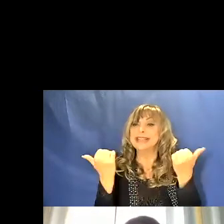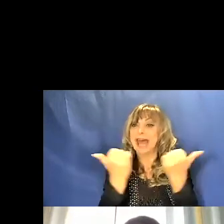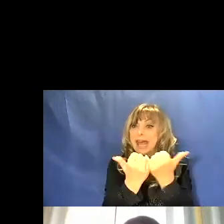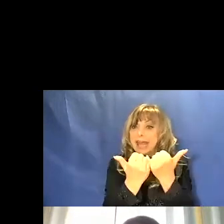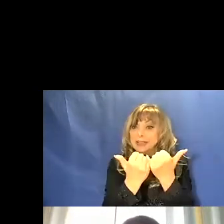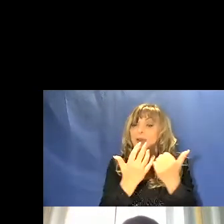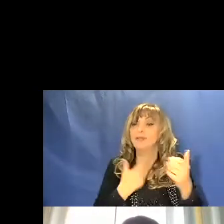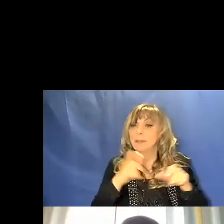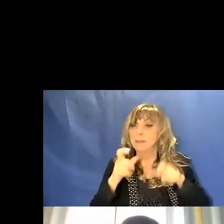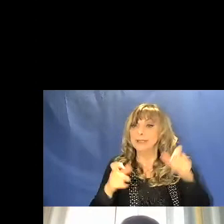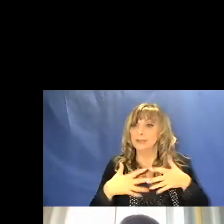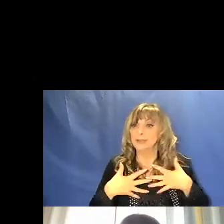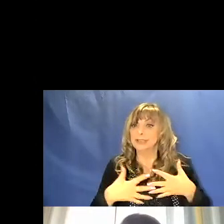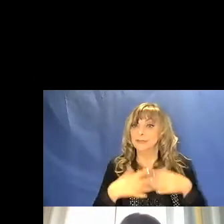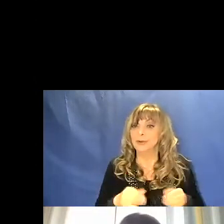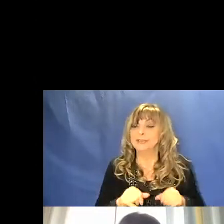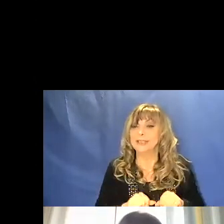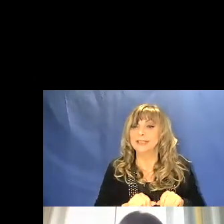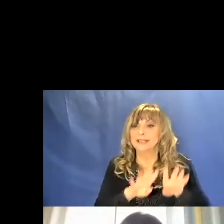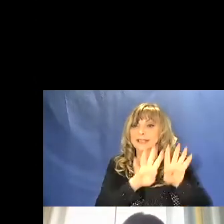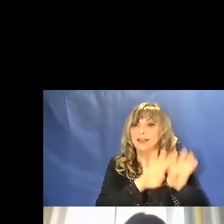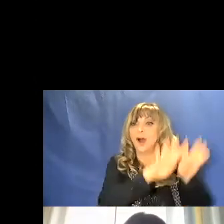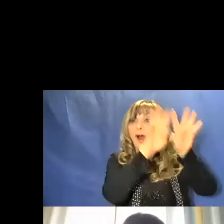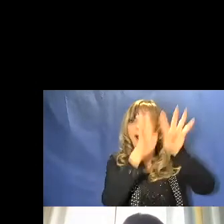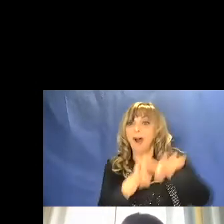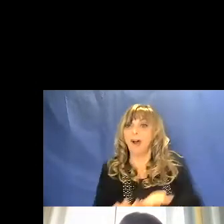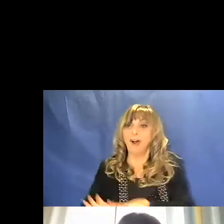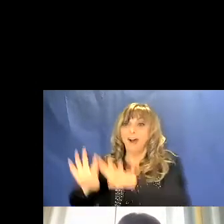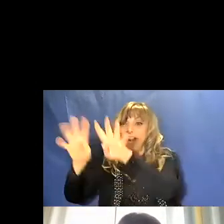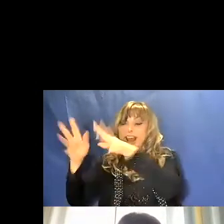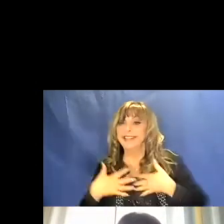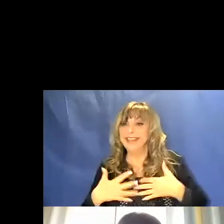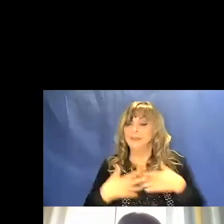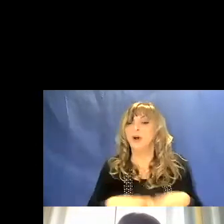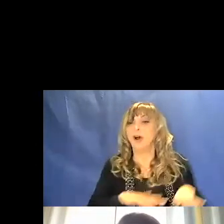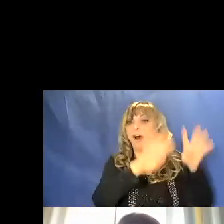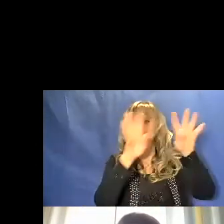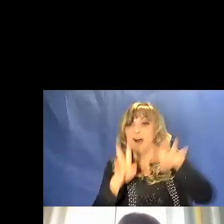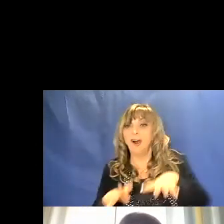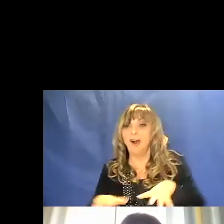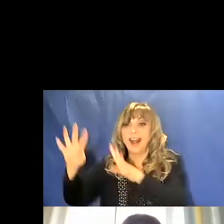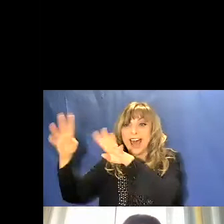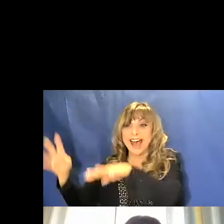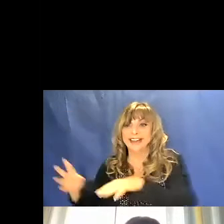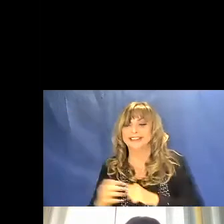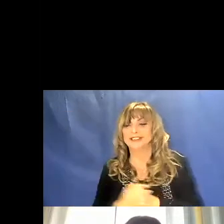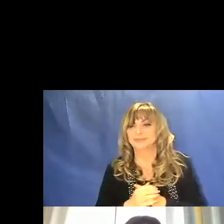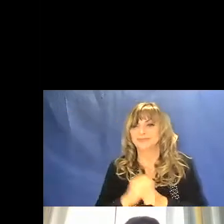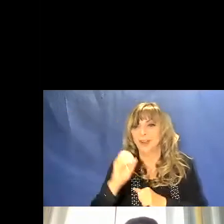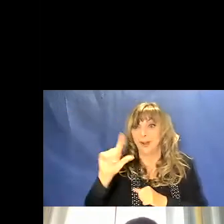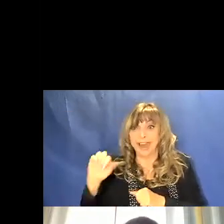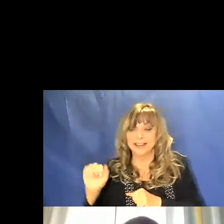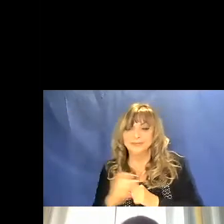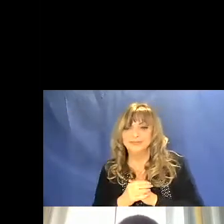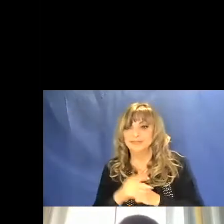Ora, non so se vi è mai capitato, ai bei tempi in cui si poteva andare allo stadio,